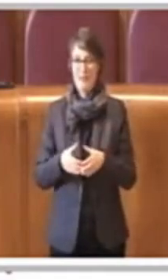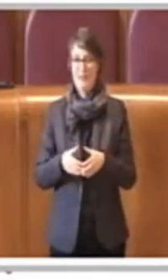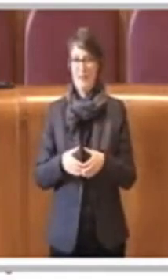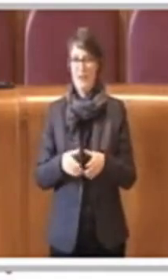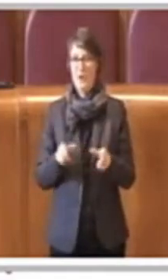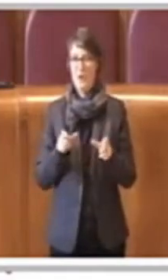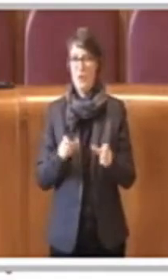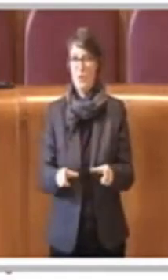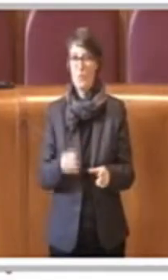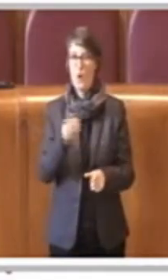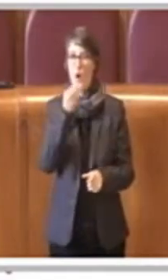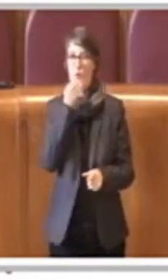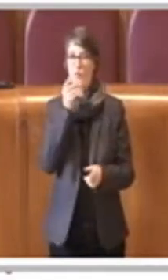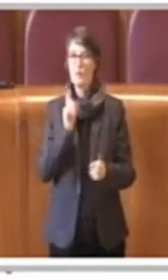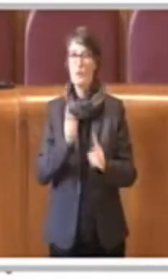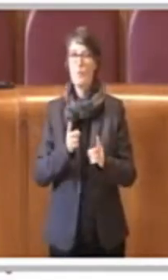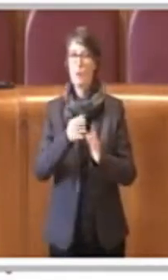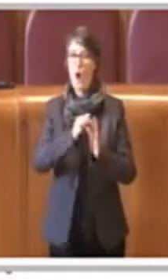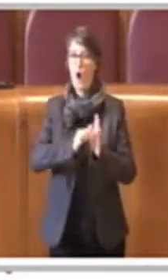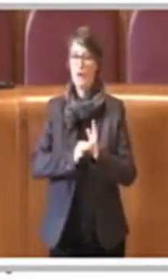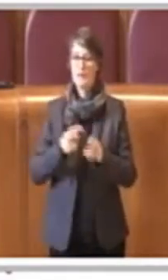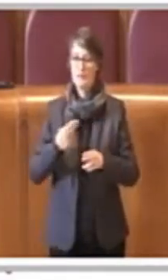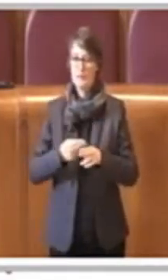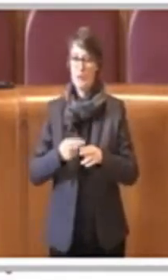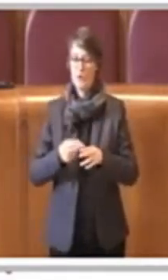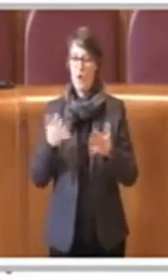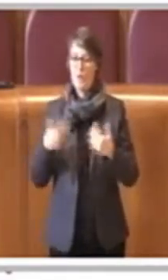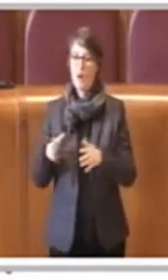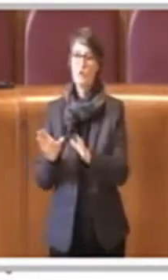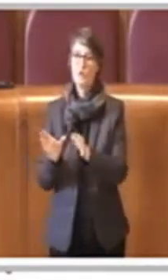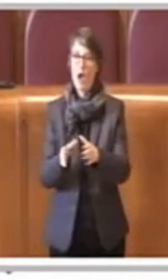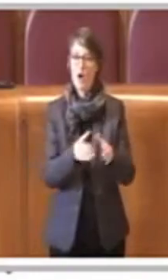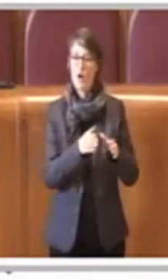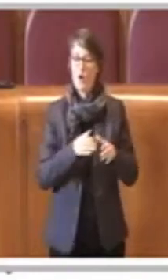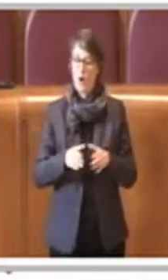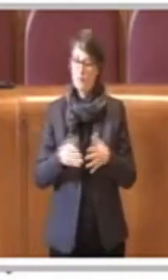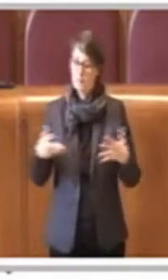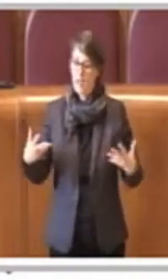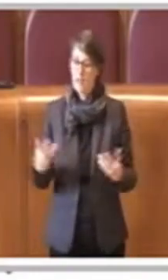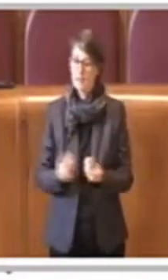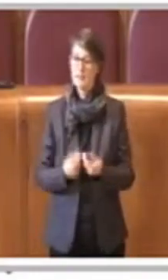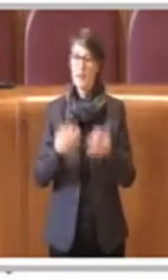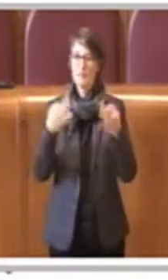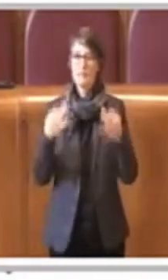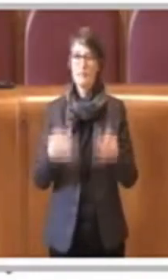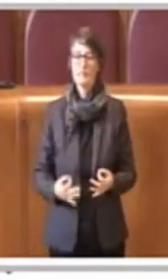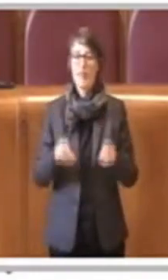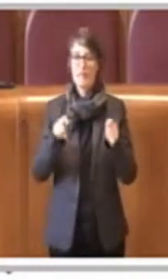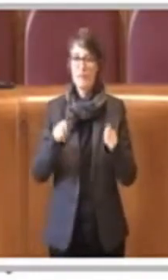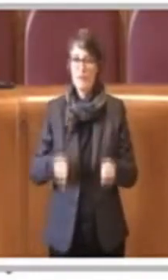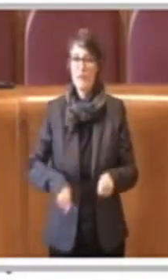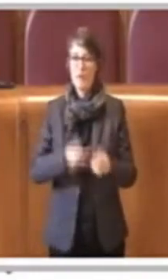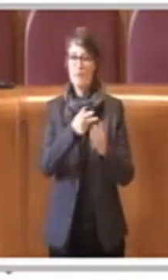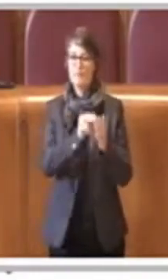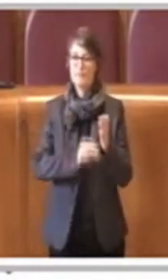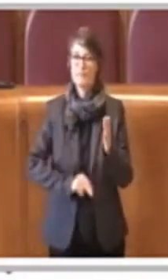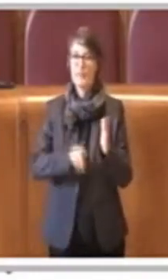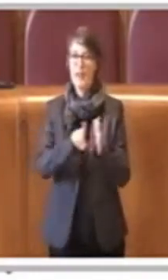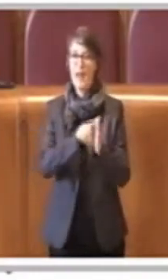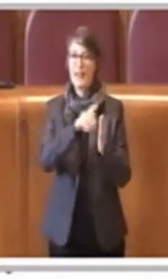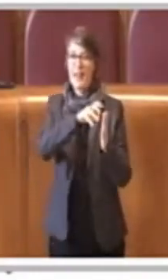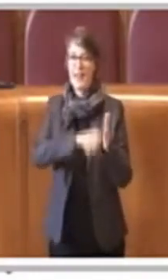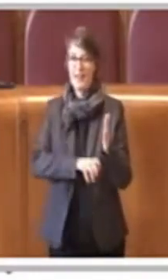di dar vita ovviamente alla libera sulla food policy che